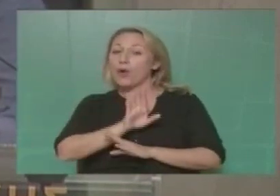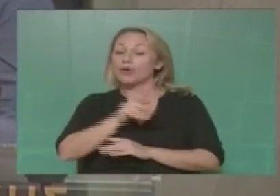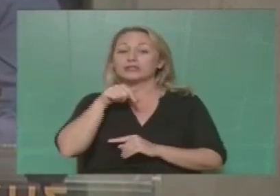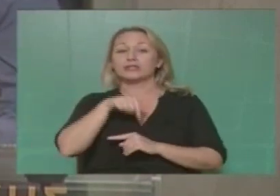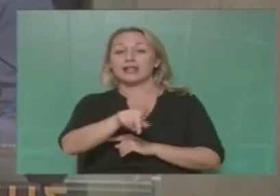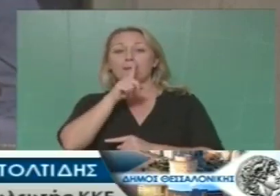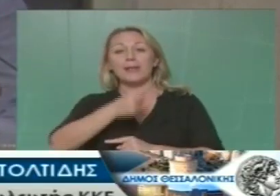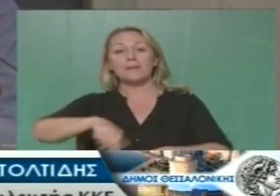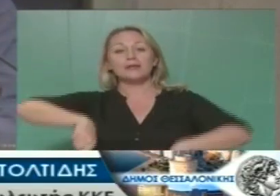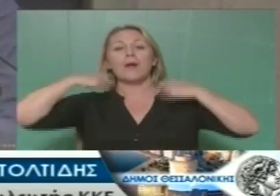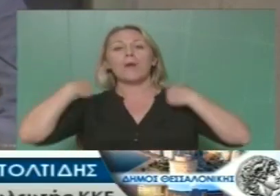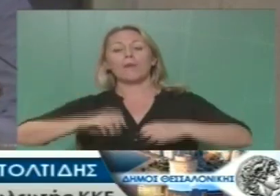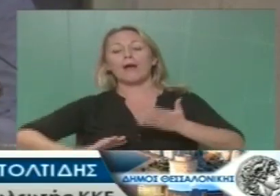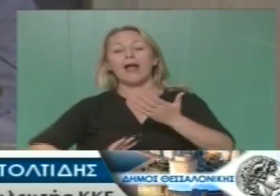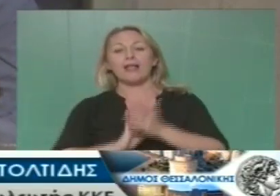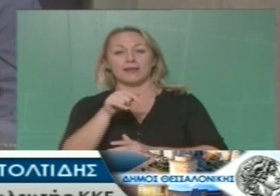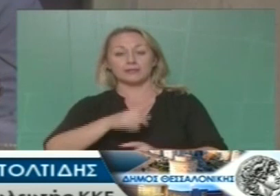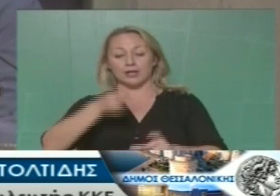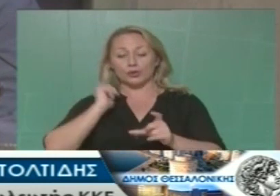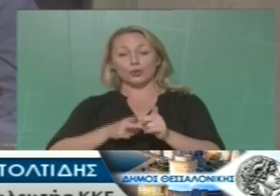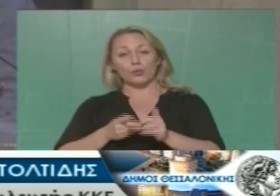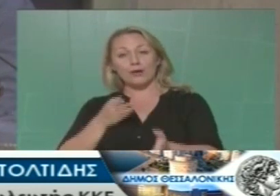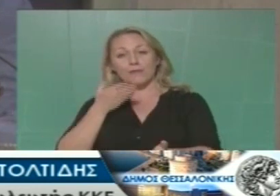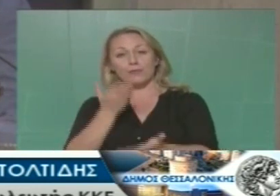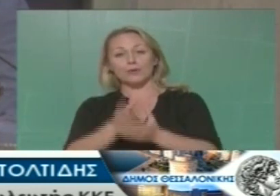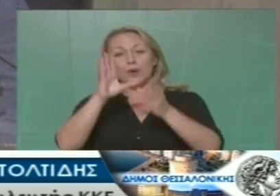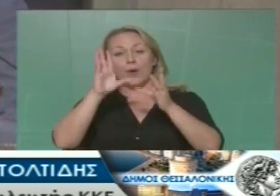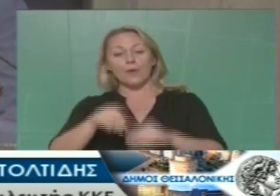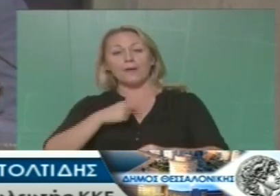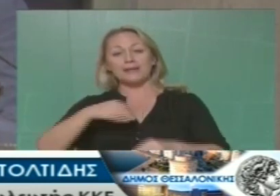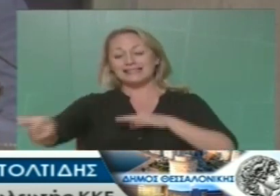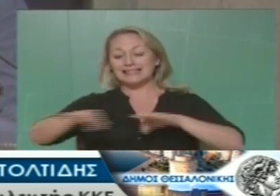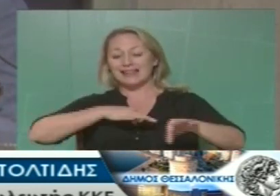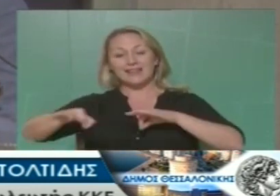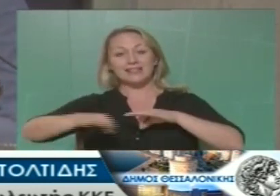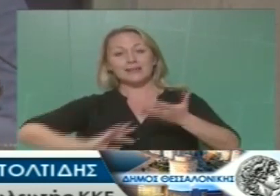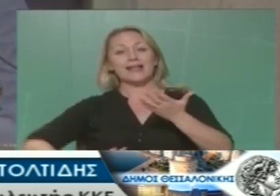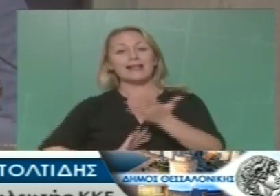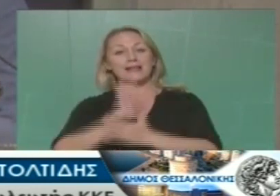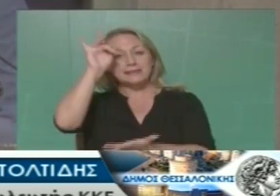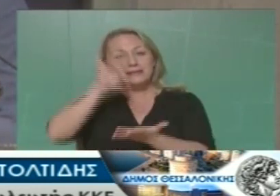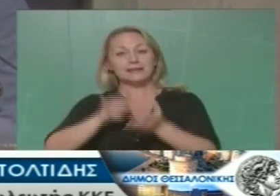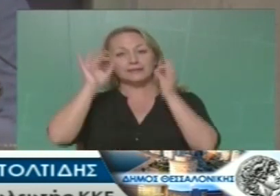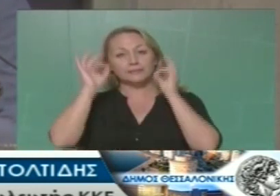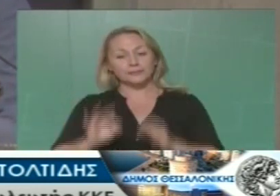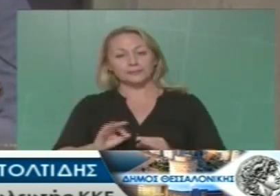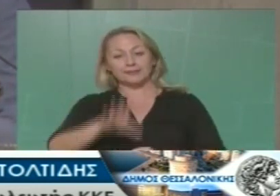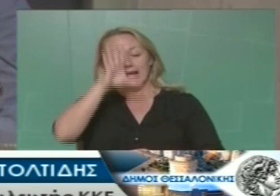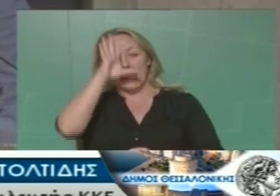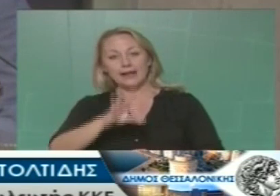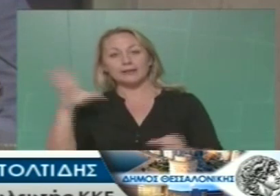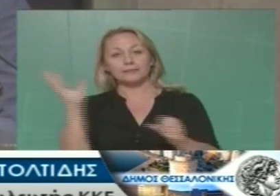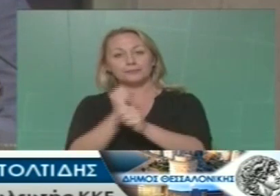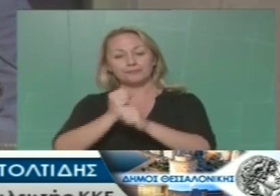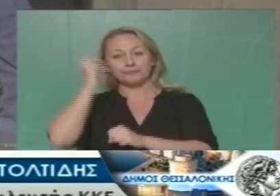η καπιταλιστική ανάπτυξη η πρόταση του ΚΚΕ για μια άλλη σχεδιασμένη κεντρικά ανάπτυξη με βάση τα πραγματικά επιτέγματα της